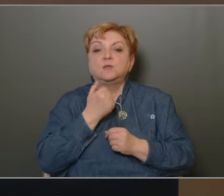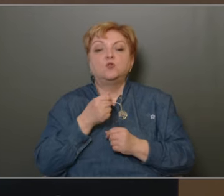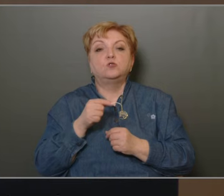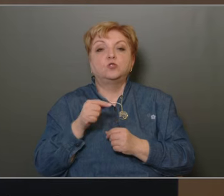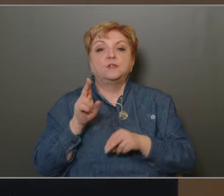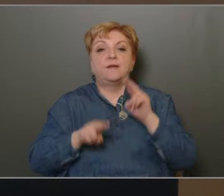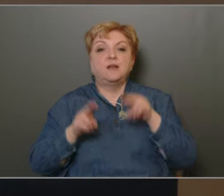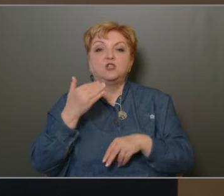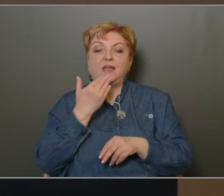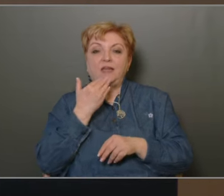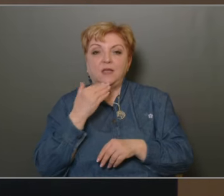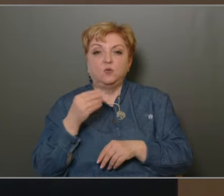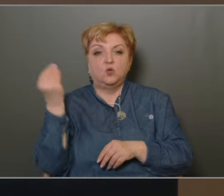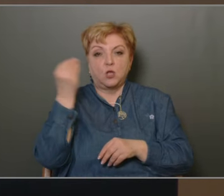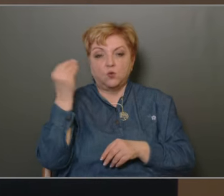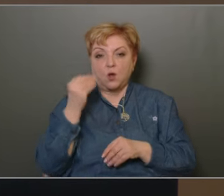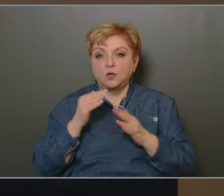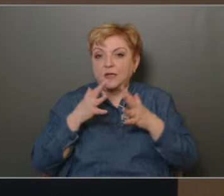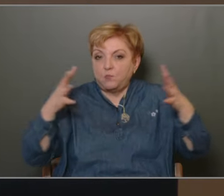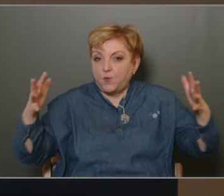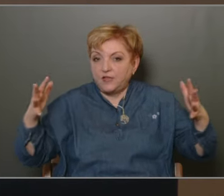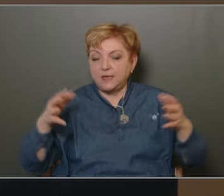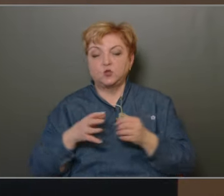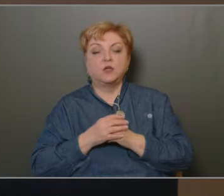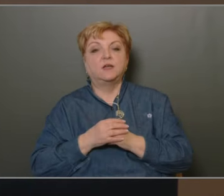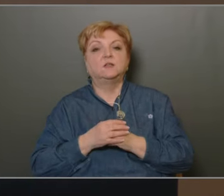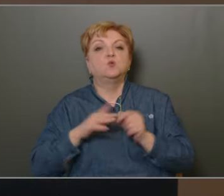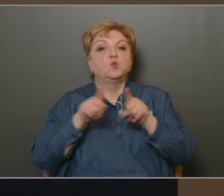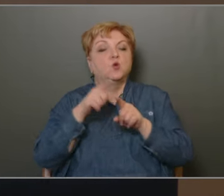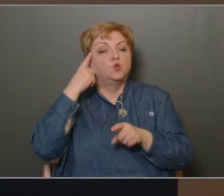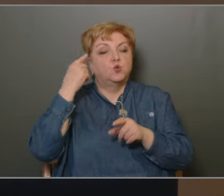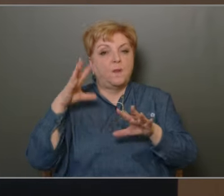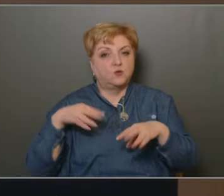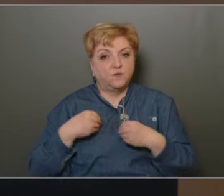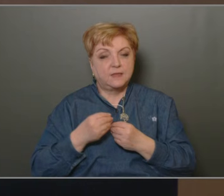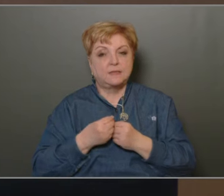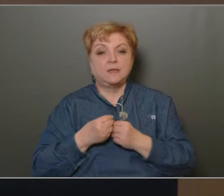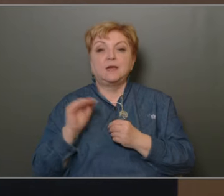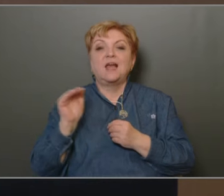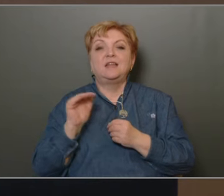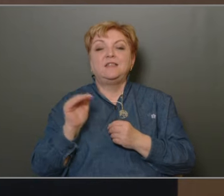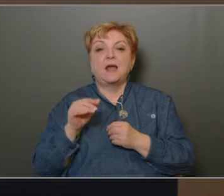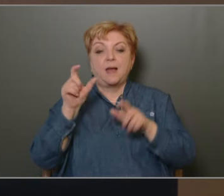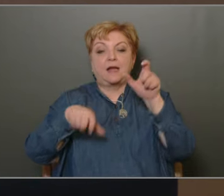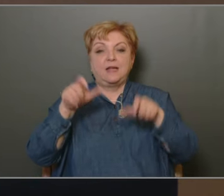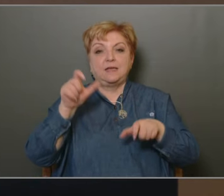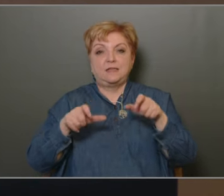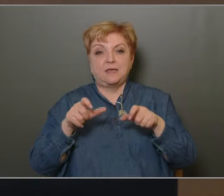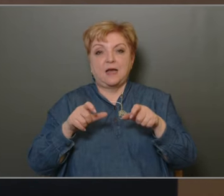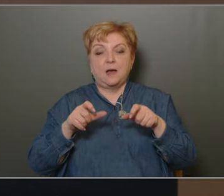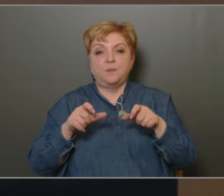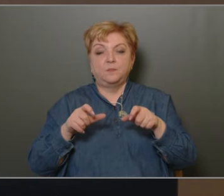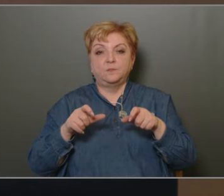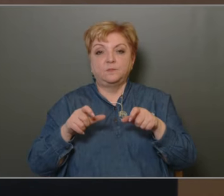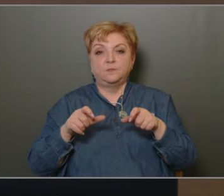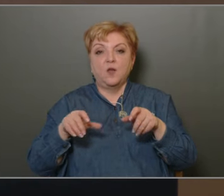nevelési igényünk tanulók ellátásának kibővítését, ugyanígy tudomásul veszélye a gyermeklétszám felvehető